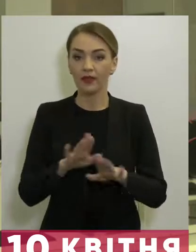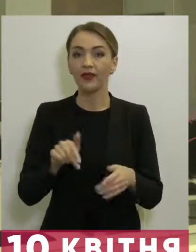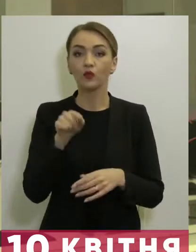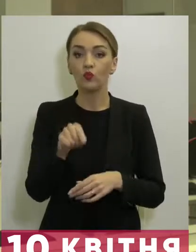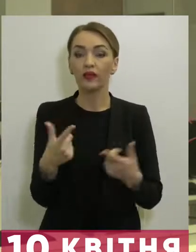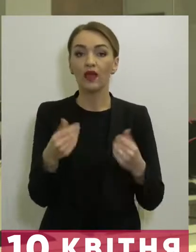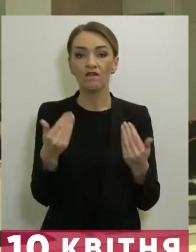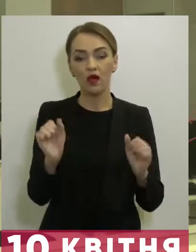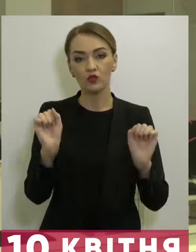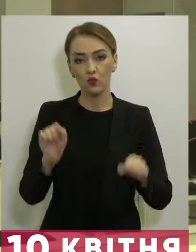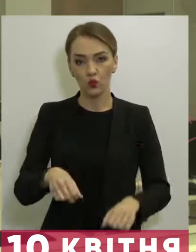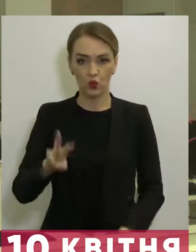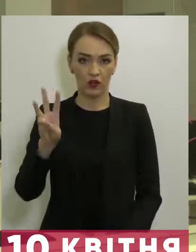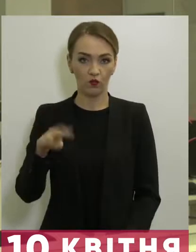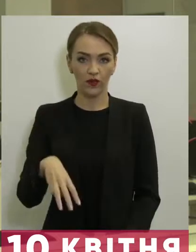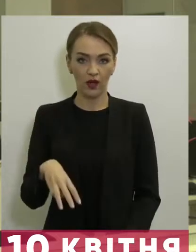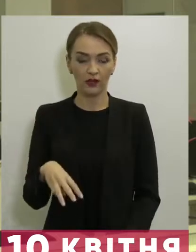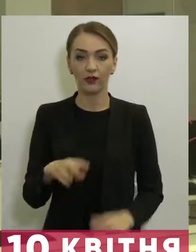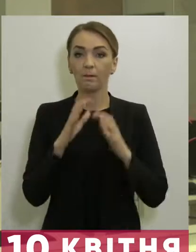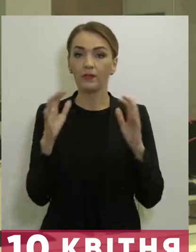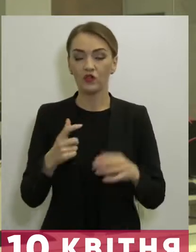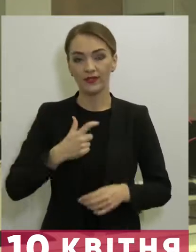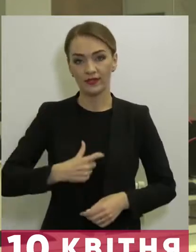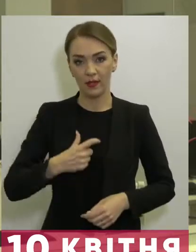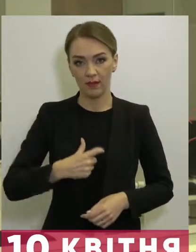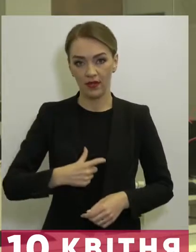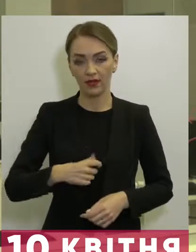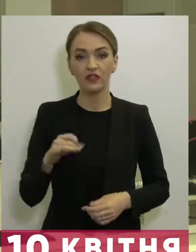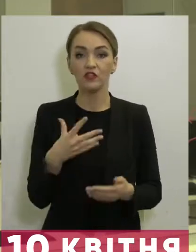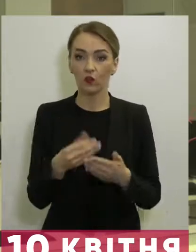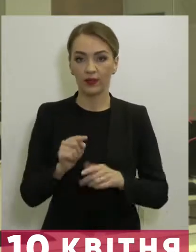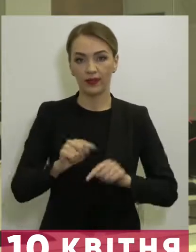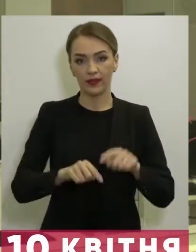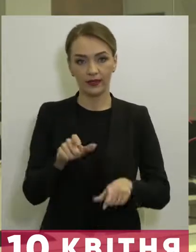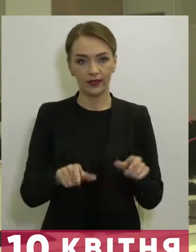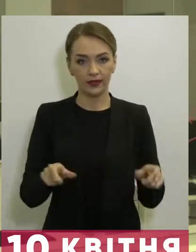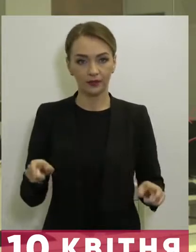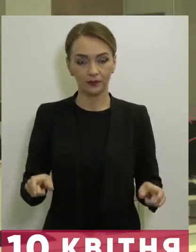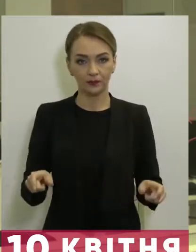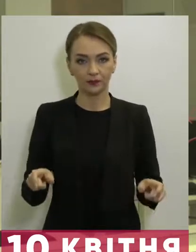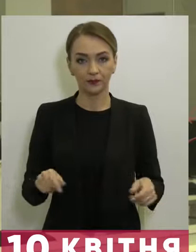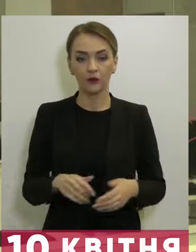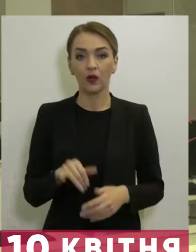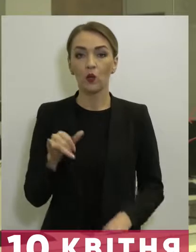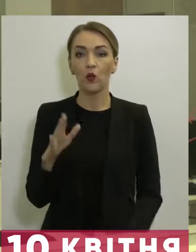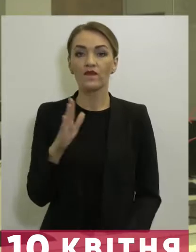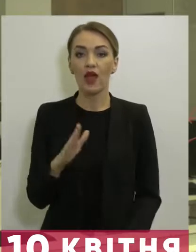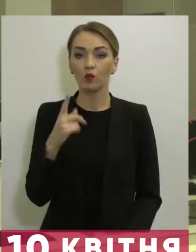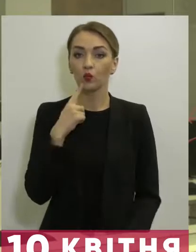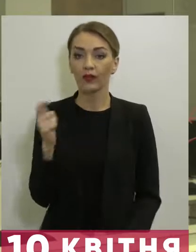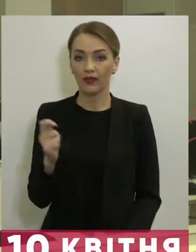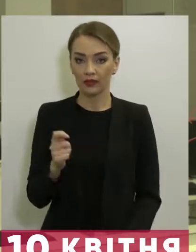вас можуть аштрафувати. Бережіть себе і своїх рідних. У вербну неділю